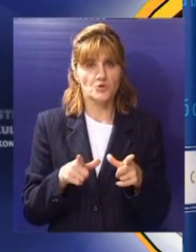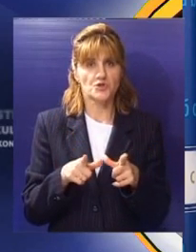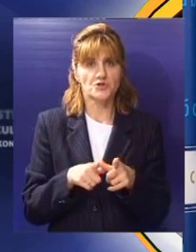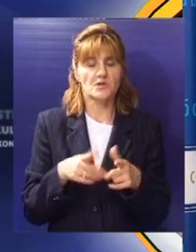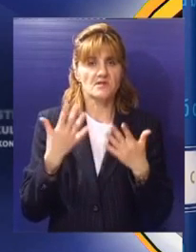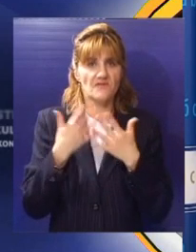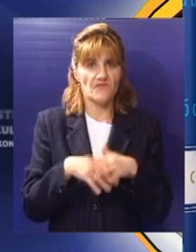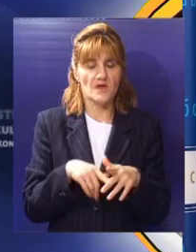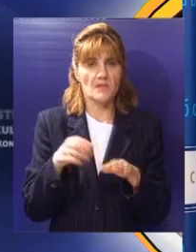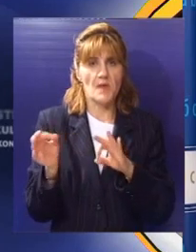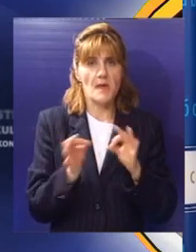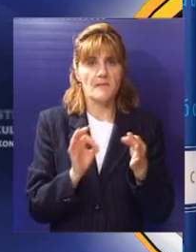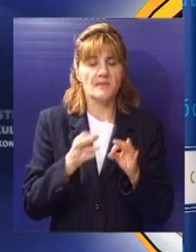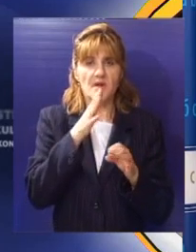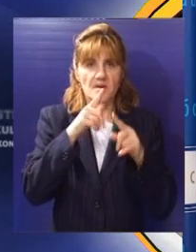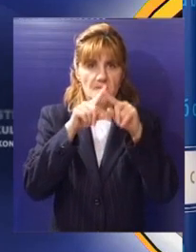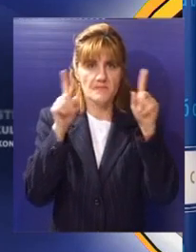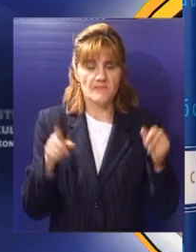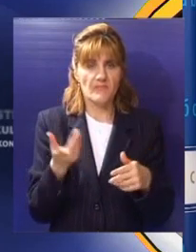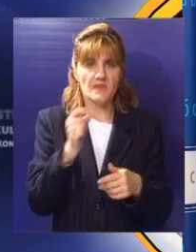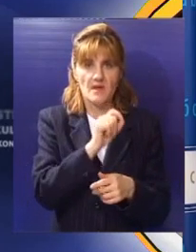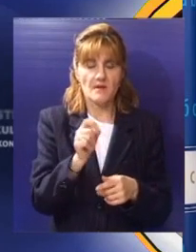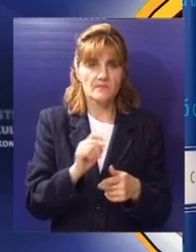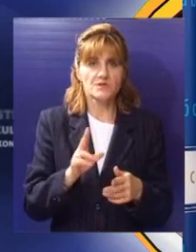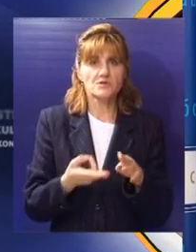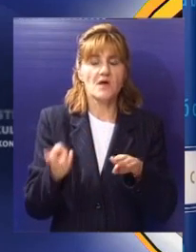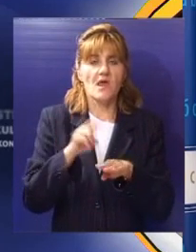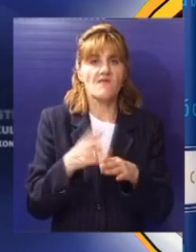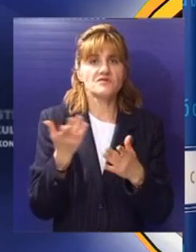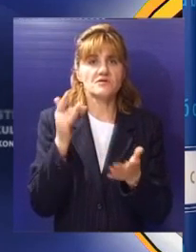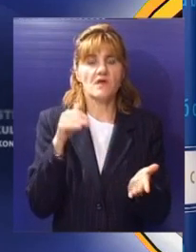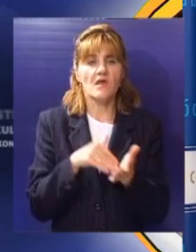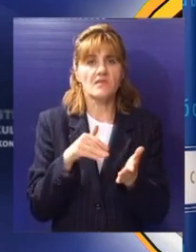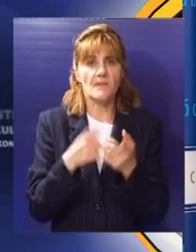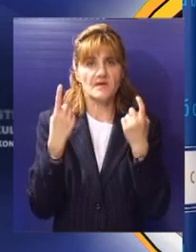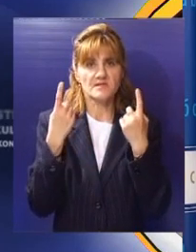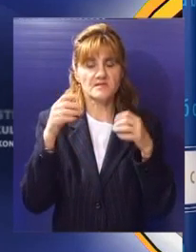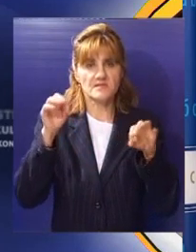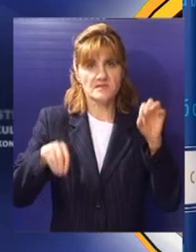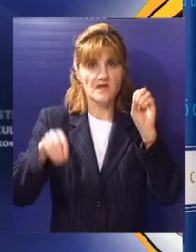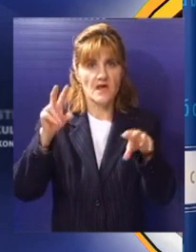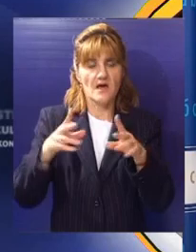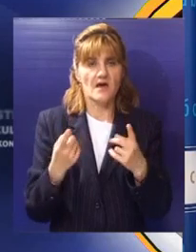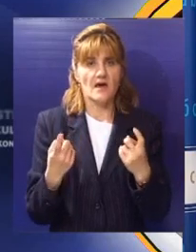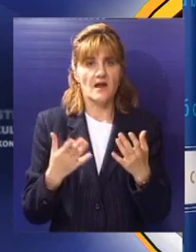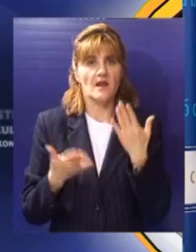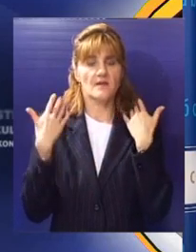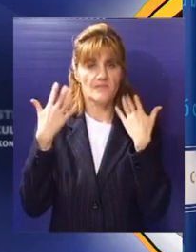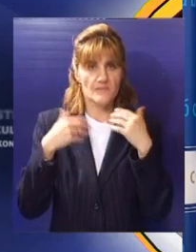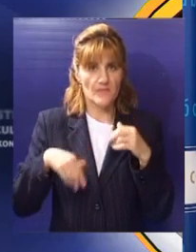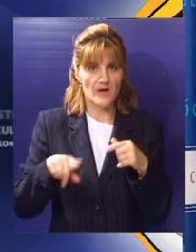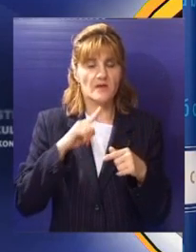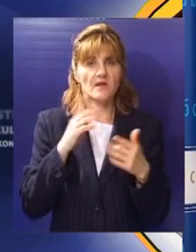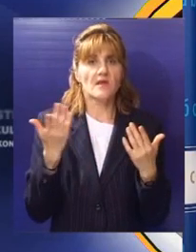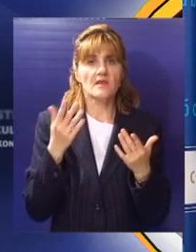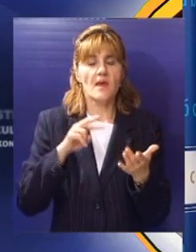za urbanizam pripremaju projekat ozelenjavanja javnih zelenih površina u gradu sa katastrom zelenila, ali kojim bi se pre svega